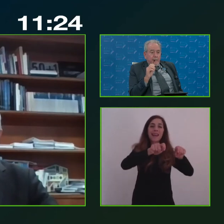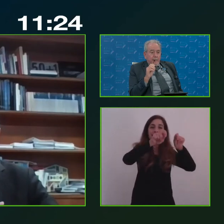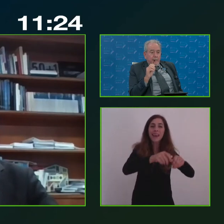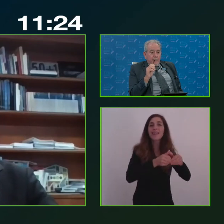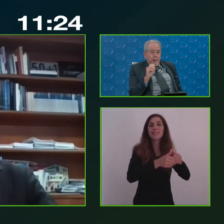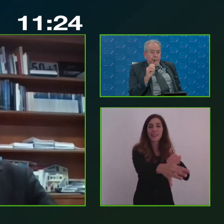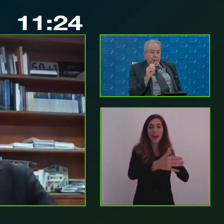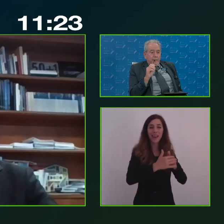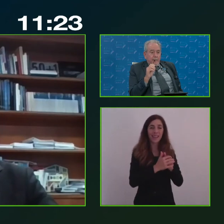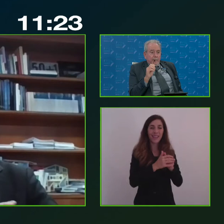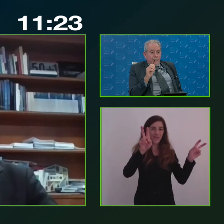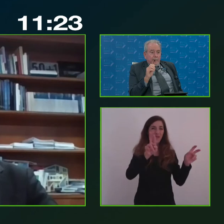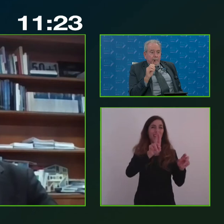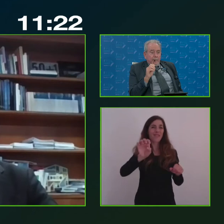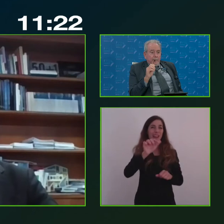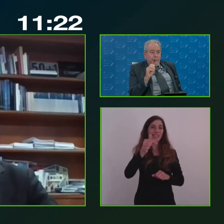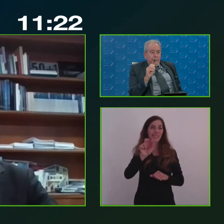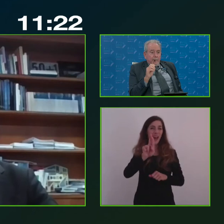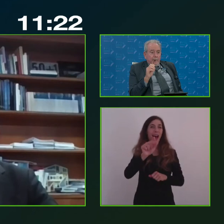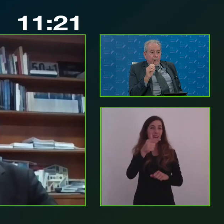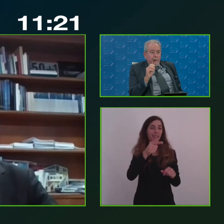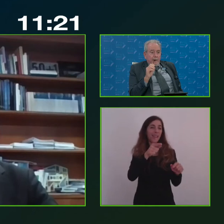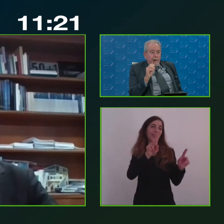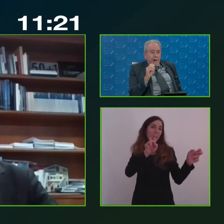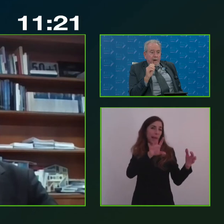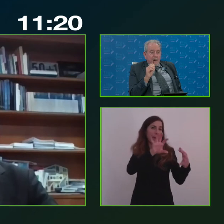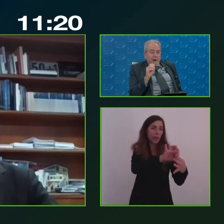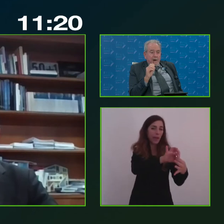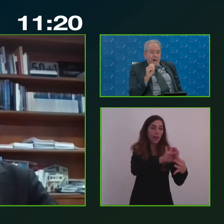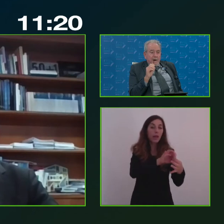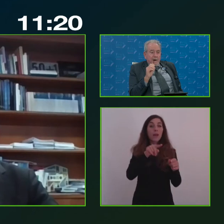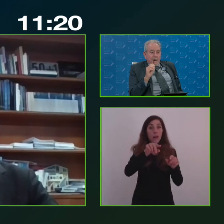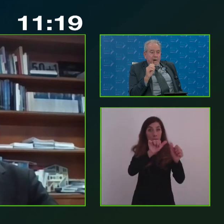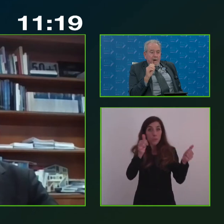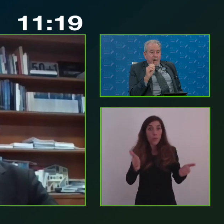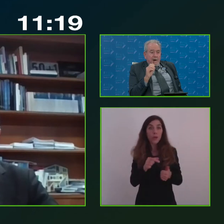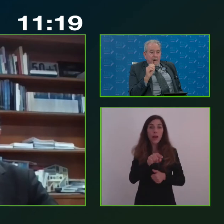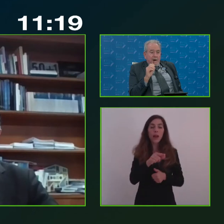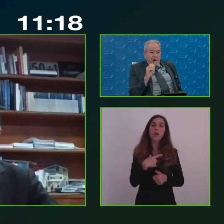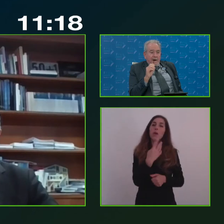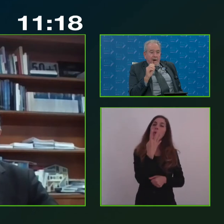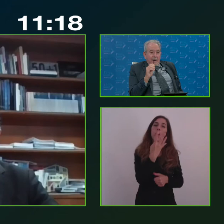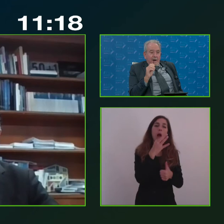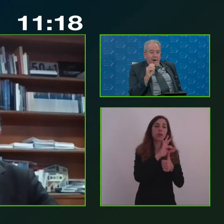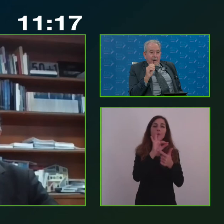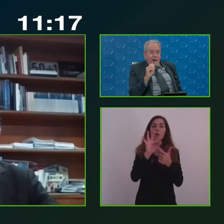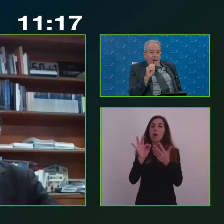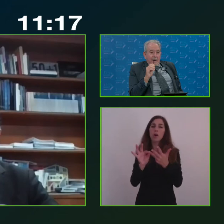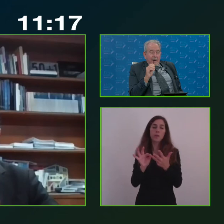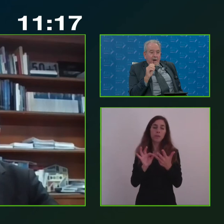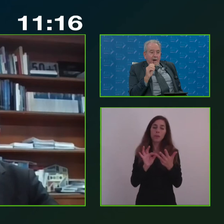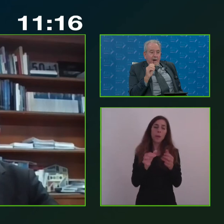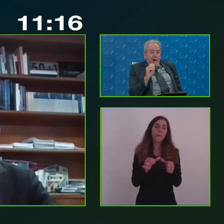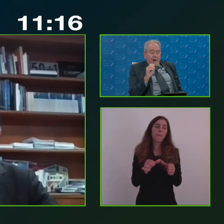In questo modello ci sono quattro pilastri che sono davvero i